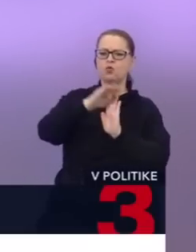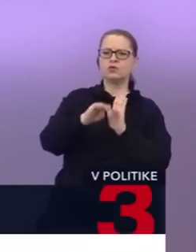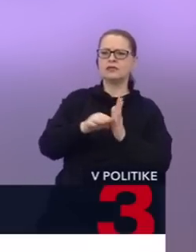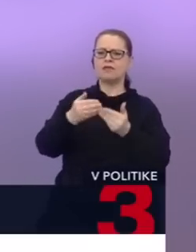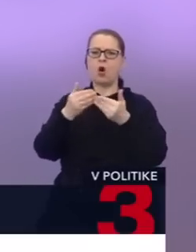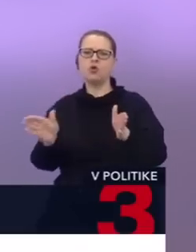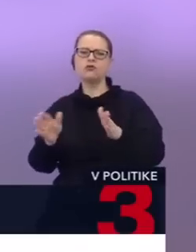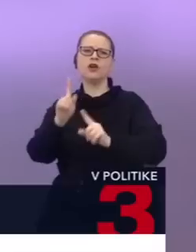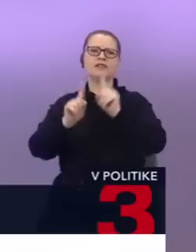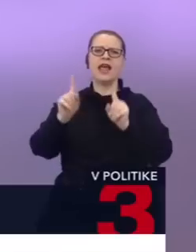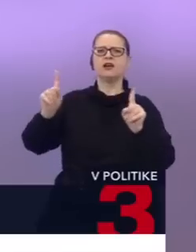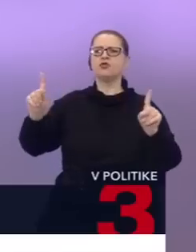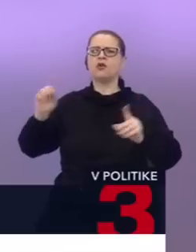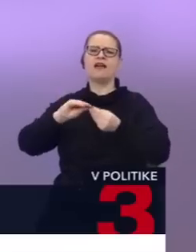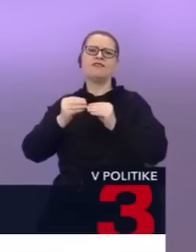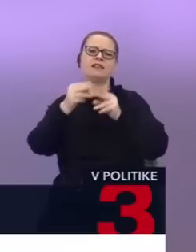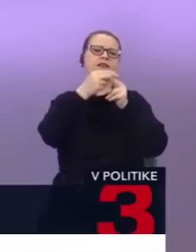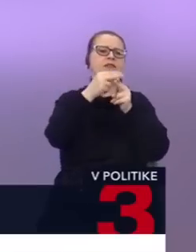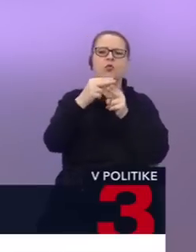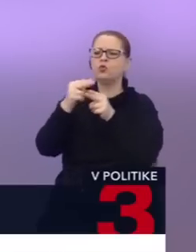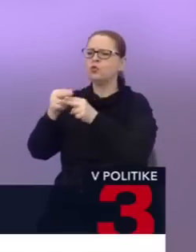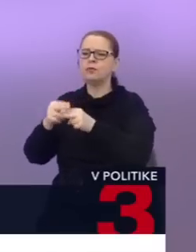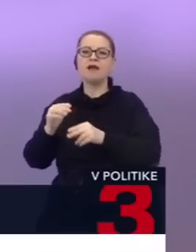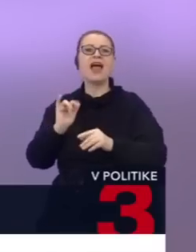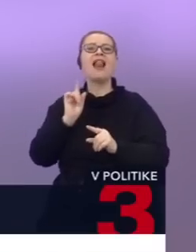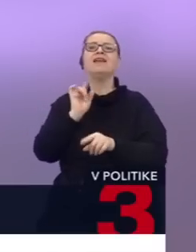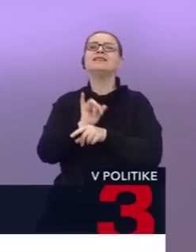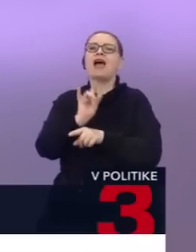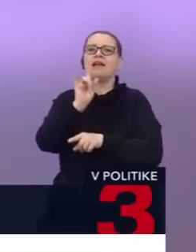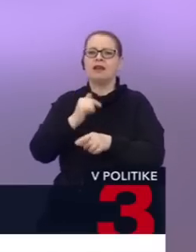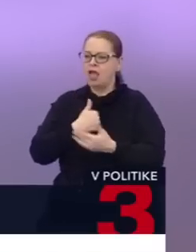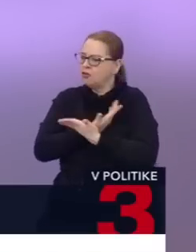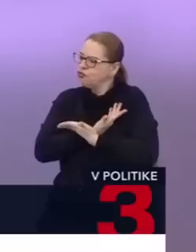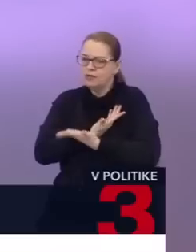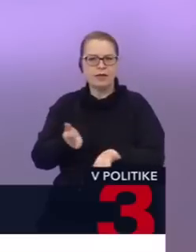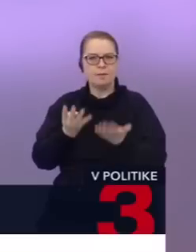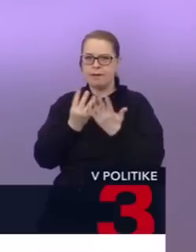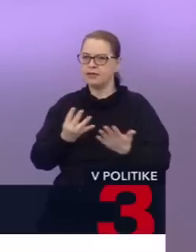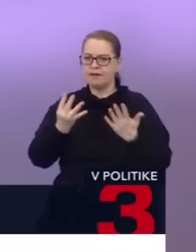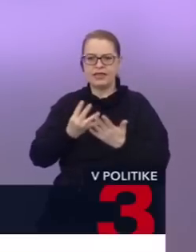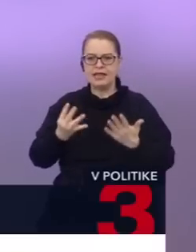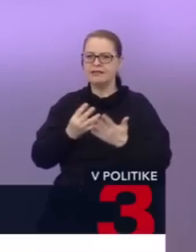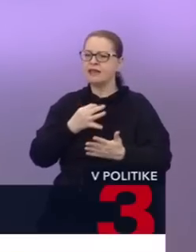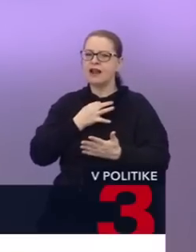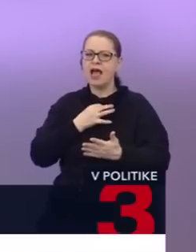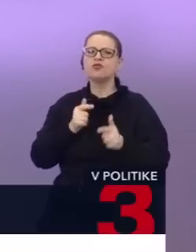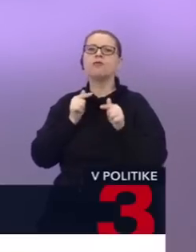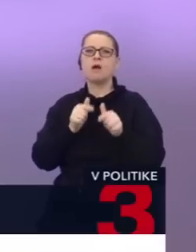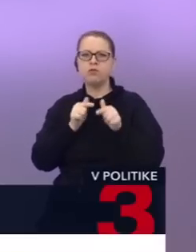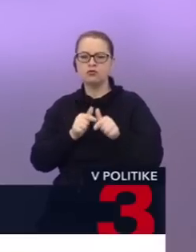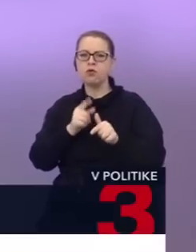niektoré veci vyčistia. Zatiaľ predbežne nie je ešte 90 hlasov na podporu toho, aby bol v ústave